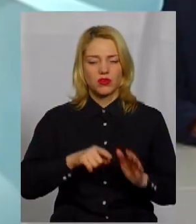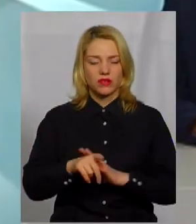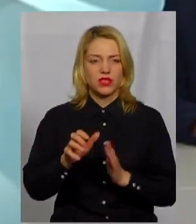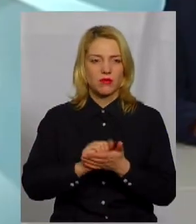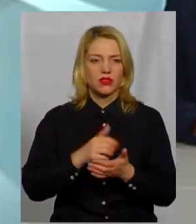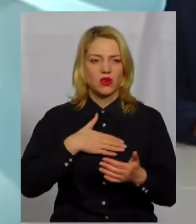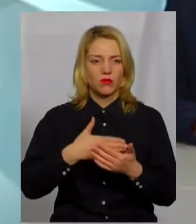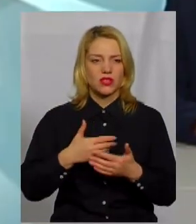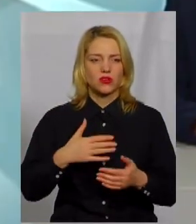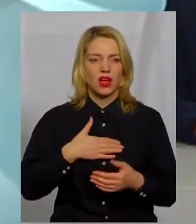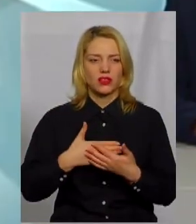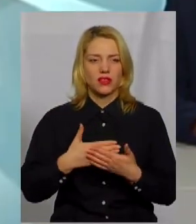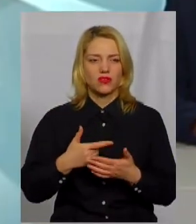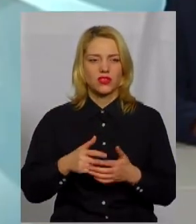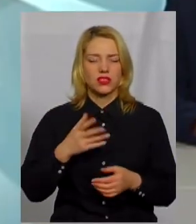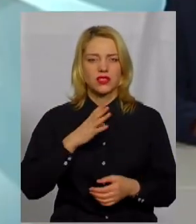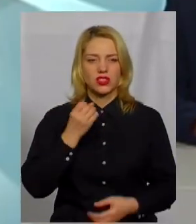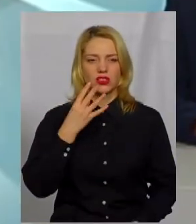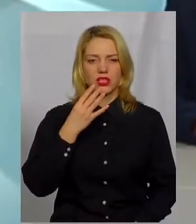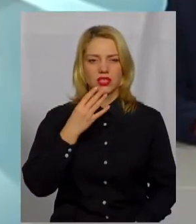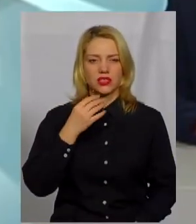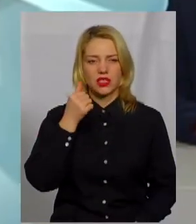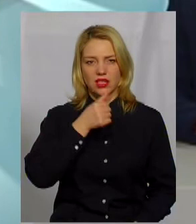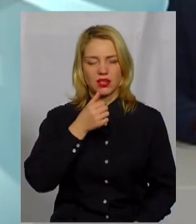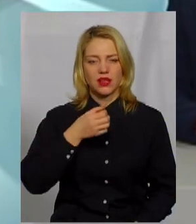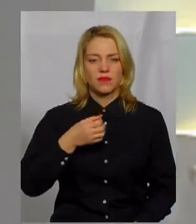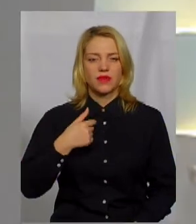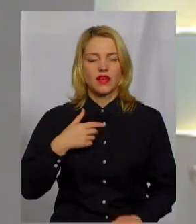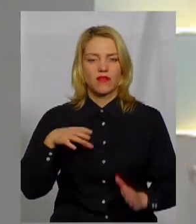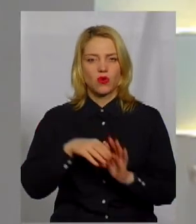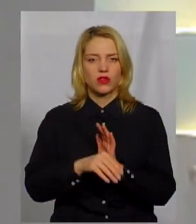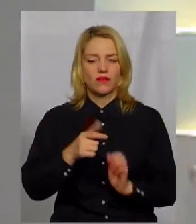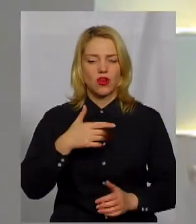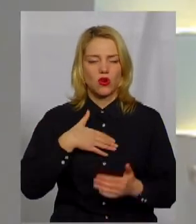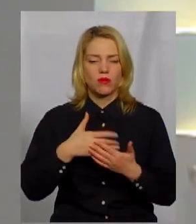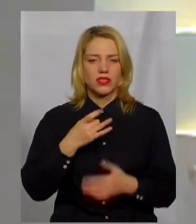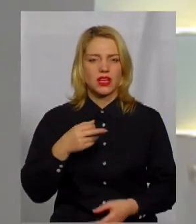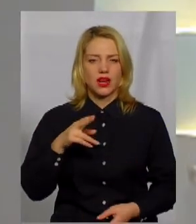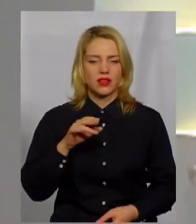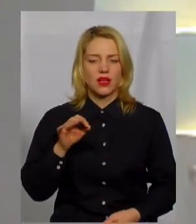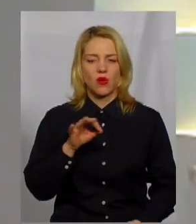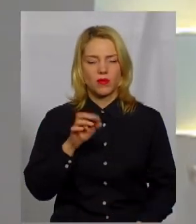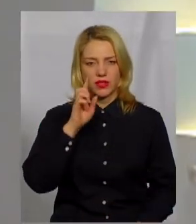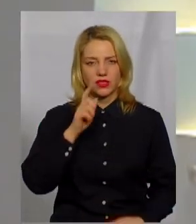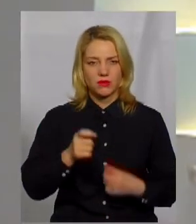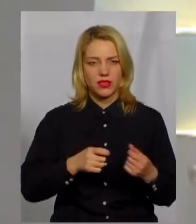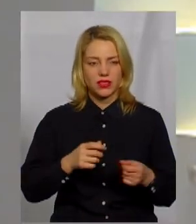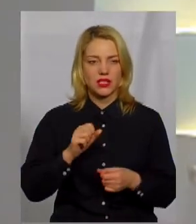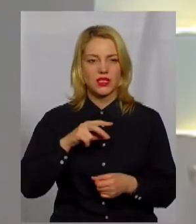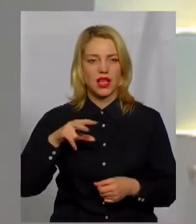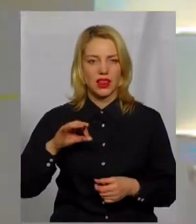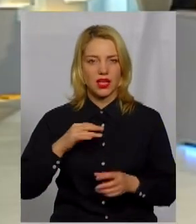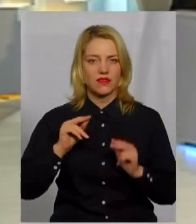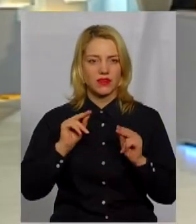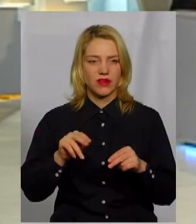громадською активністю, не пам'ятаю, чи це був 14-15 рік, я входив в громадську раду при Хмельницькій облдержадміністрації, але,